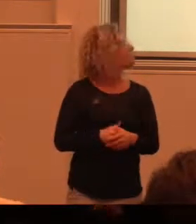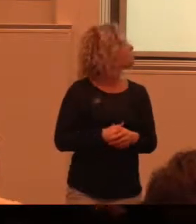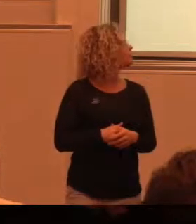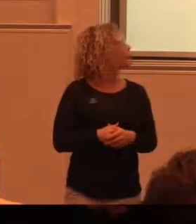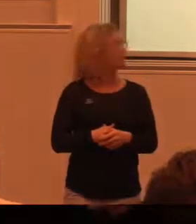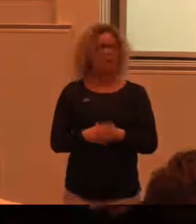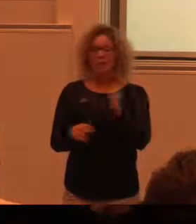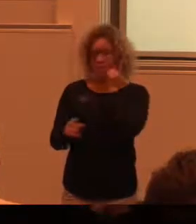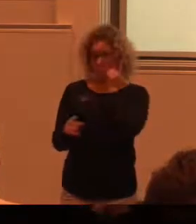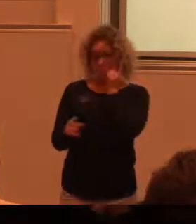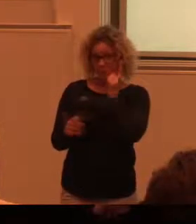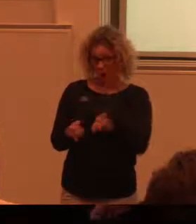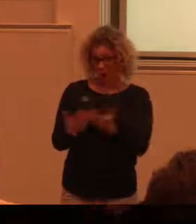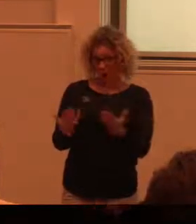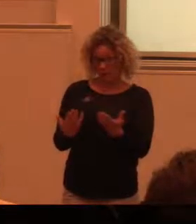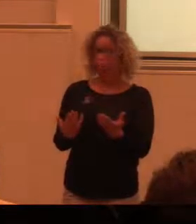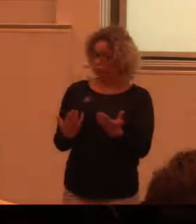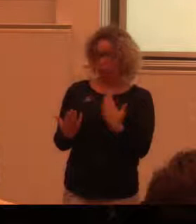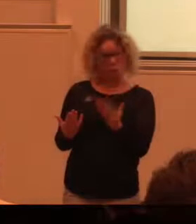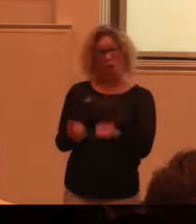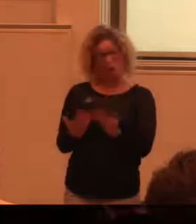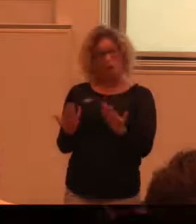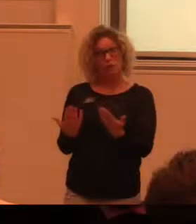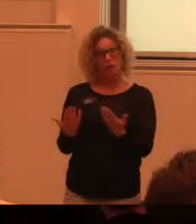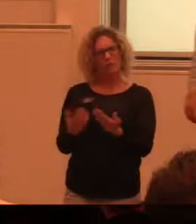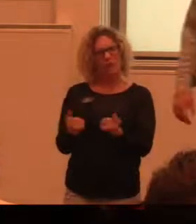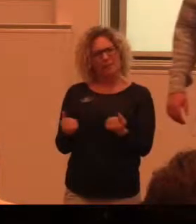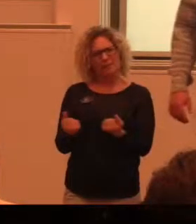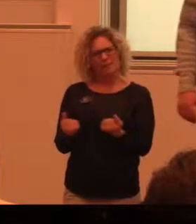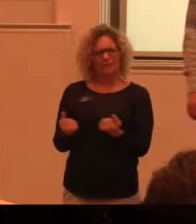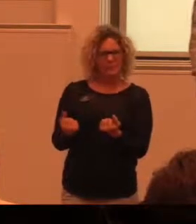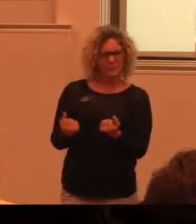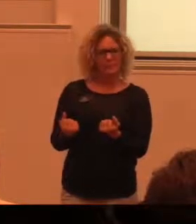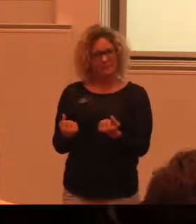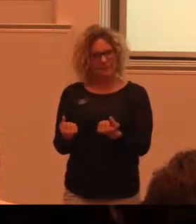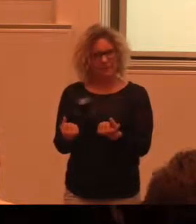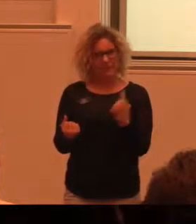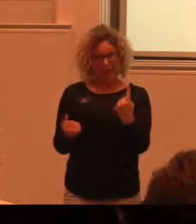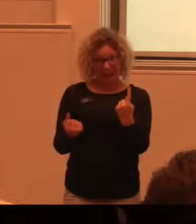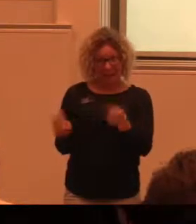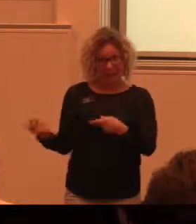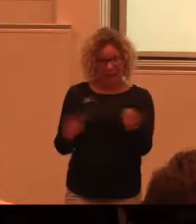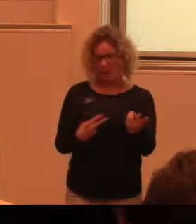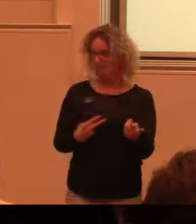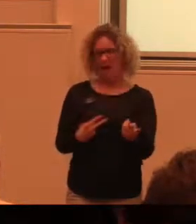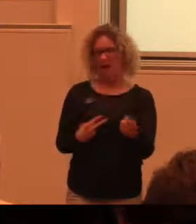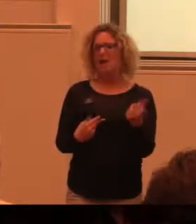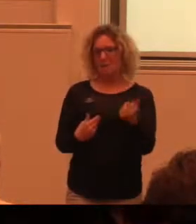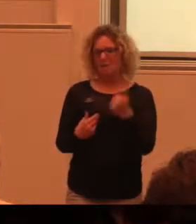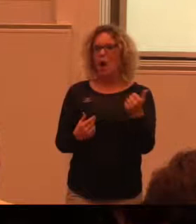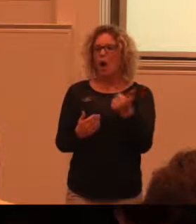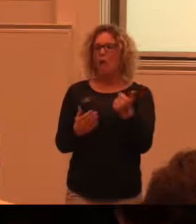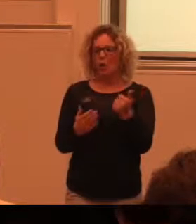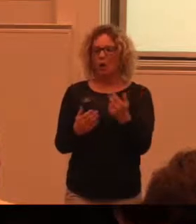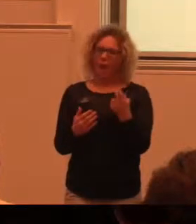Det här med mobiltelefonlösningar mobiltelefonlösningar är en lösning. Men inte den enda. Man behöver helt enkelt